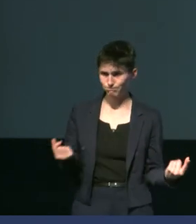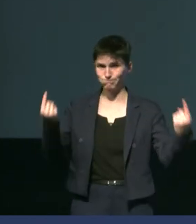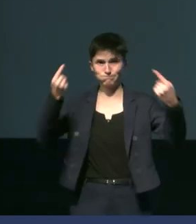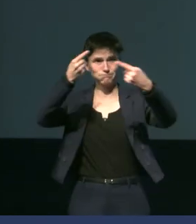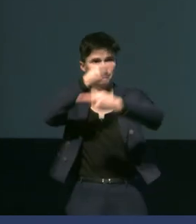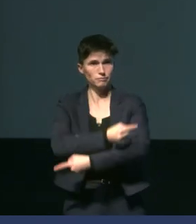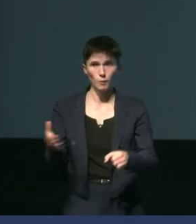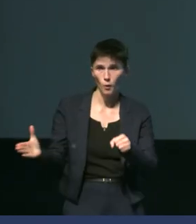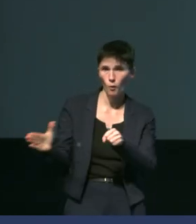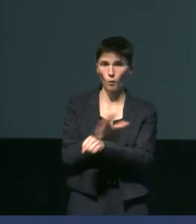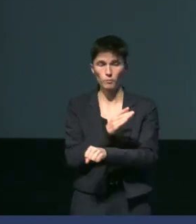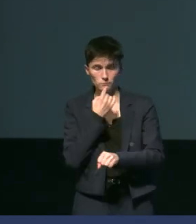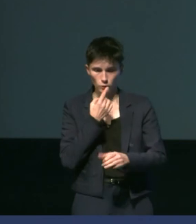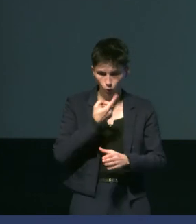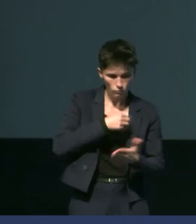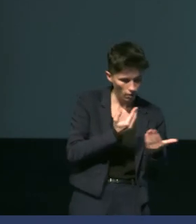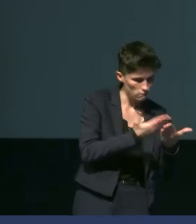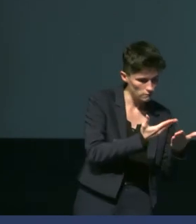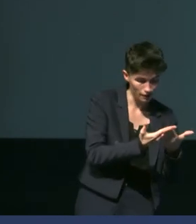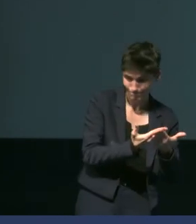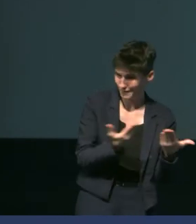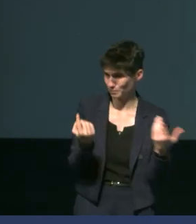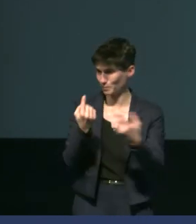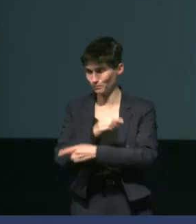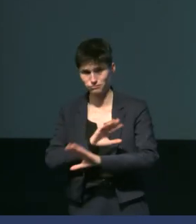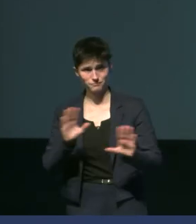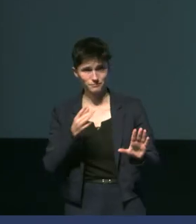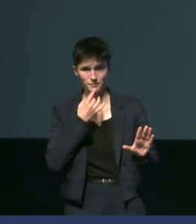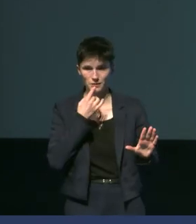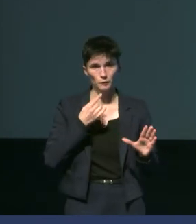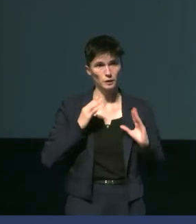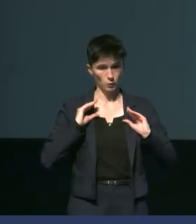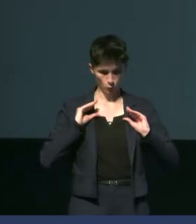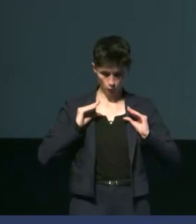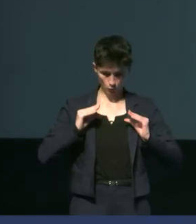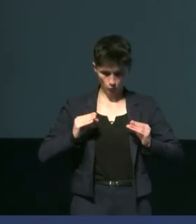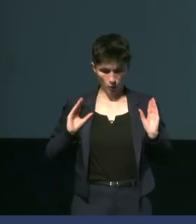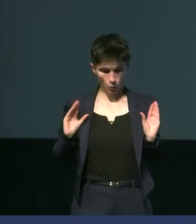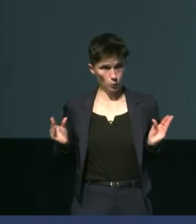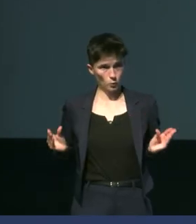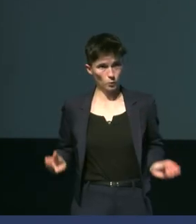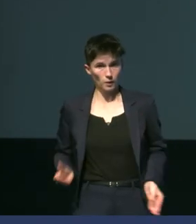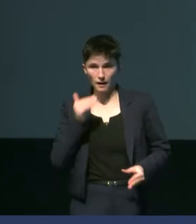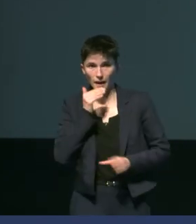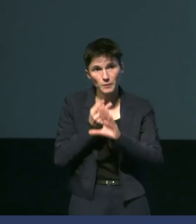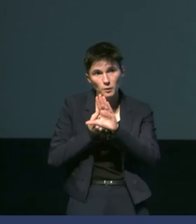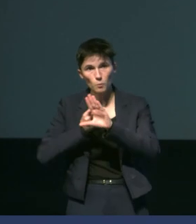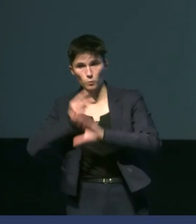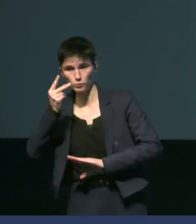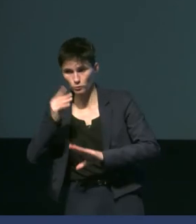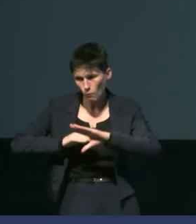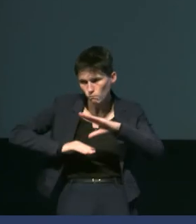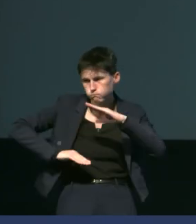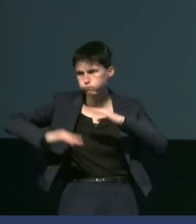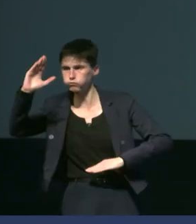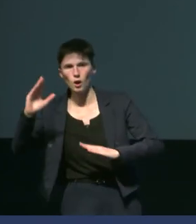schéma inverse de ce à quoi on s'attendait. C'est-à-dire qu'on va avoir une augmentation du tissu périphérique qui va être plus rapide que l'augmentation de